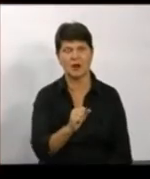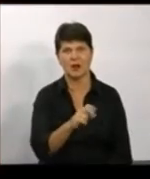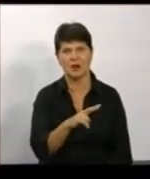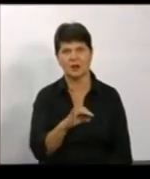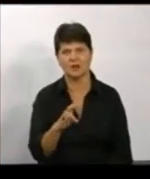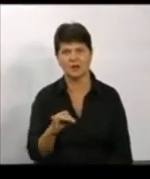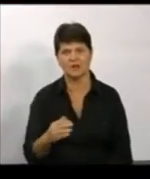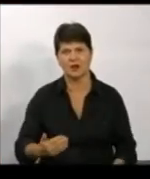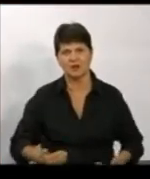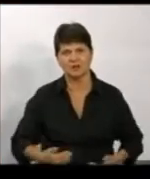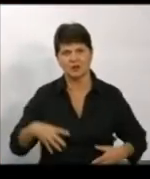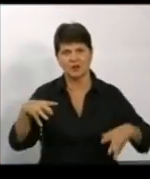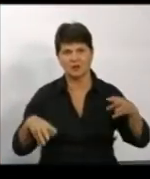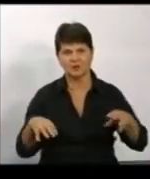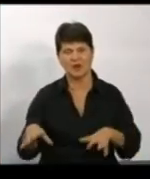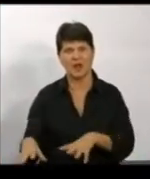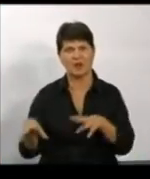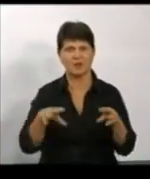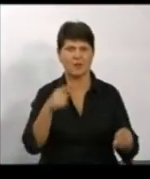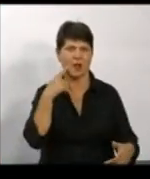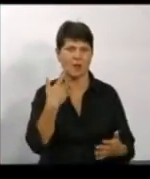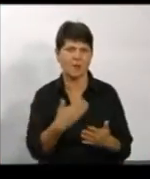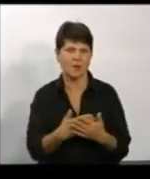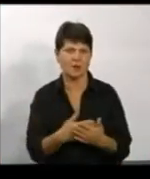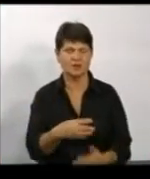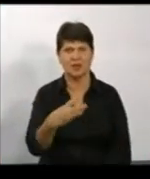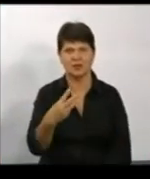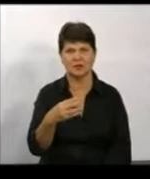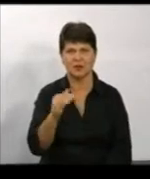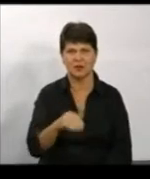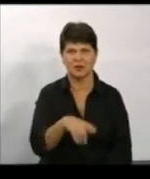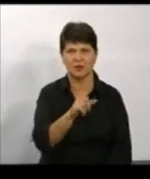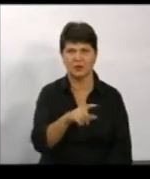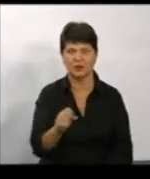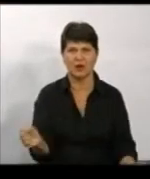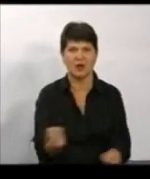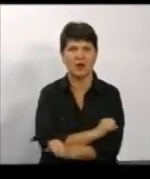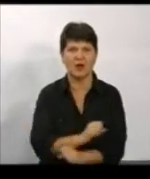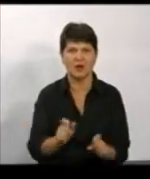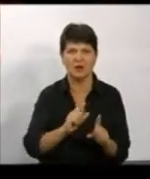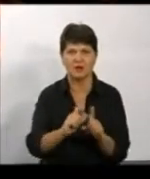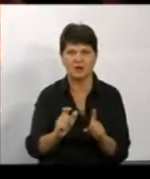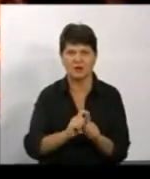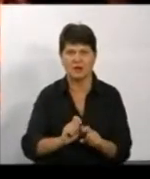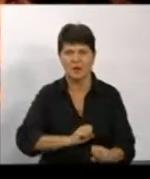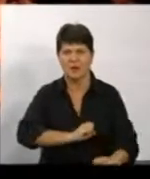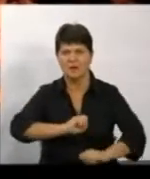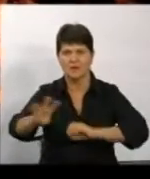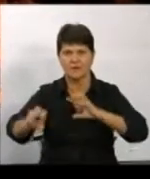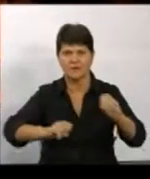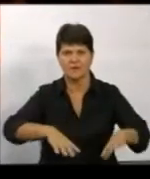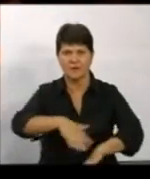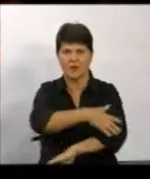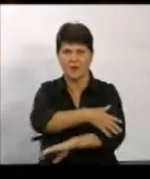евакуювали. Всього вивезли майже 30 тисяч людей. Нерозірвані снаряди розкидало по дворах. Збитки від втрати